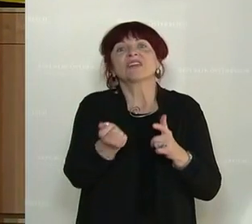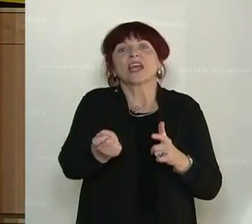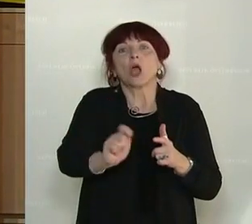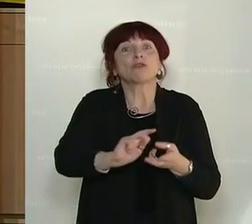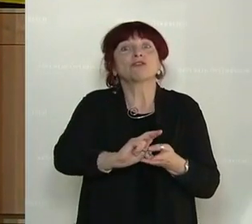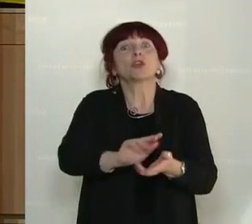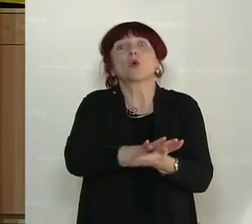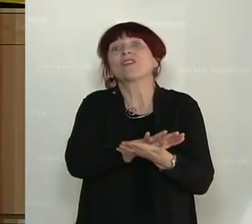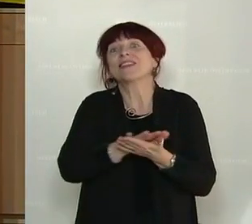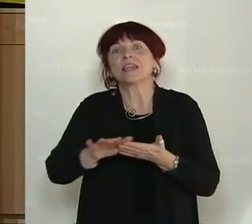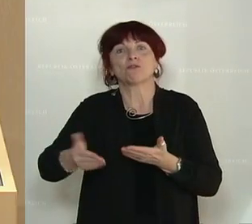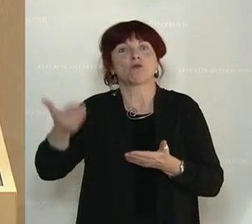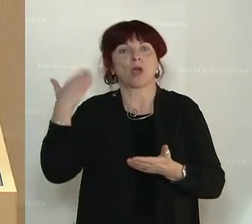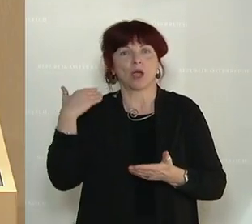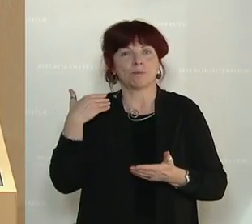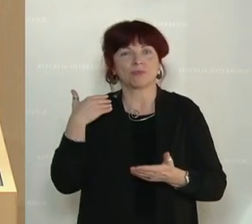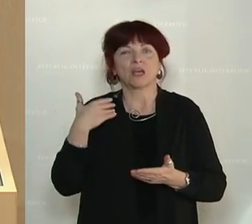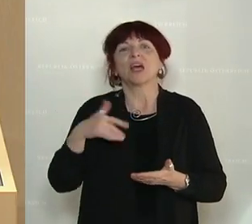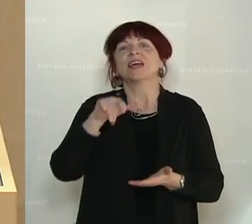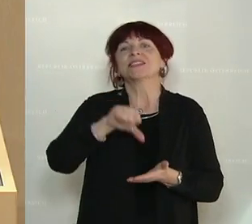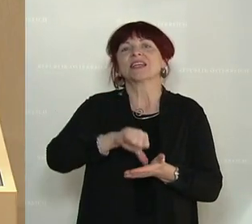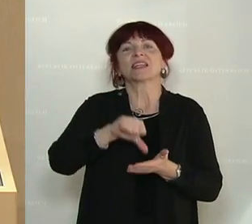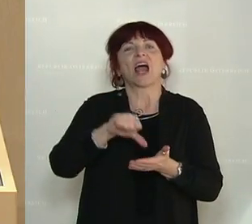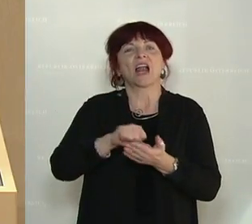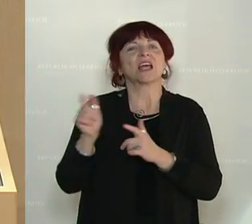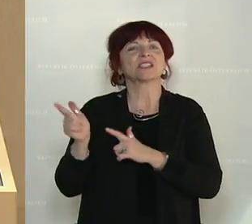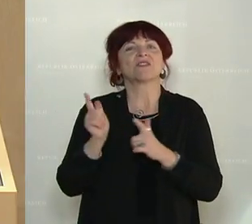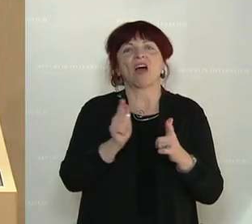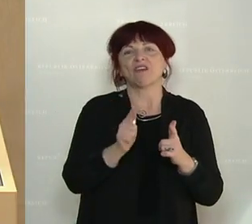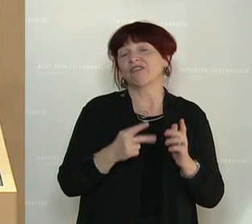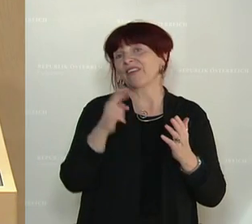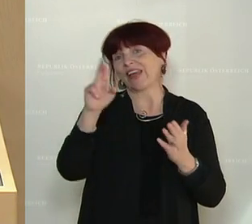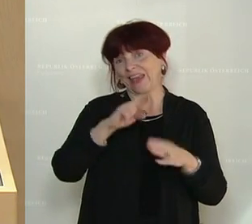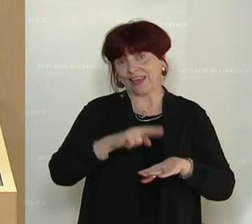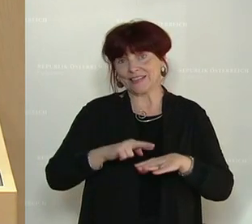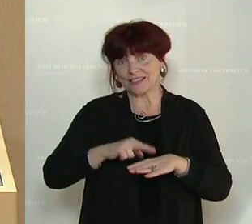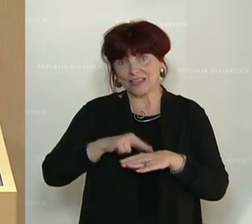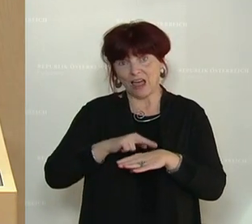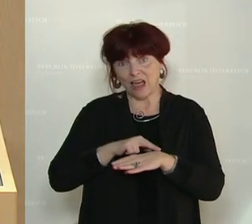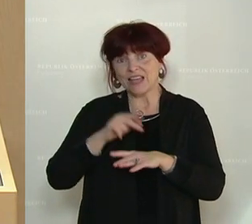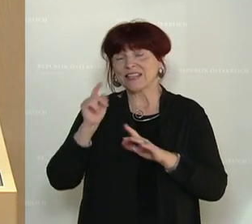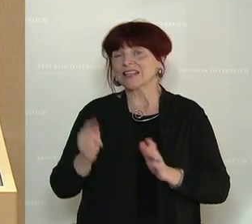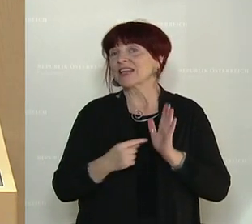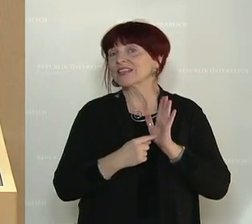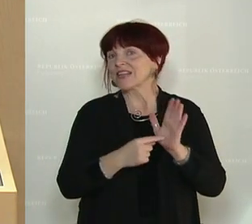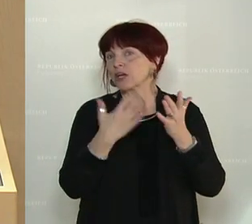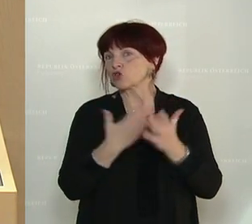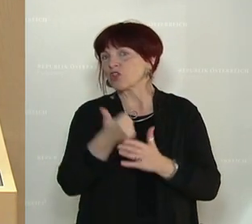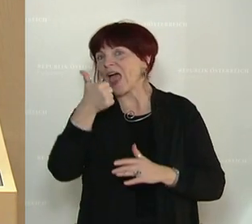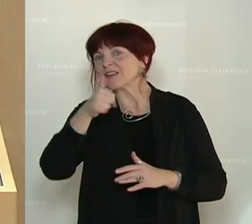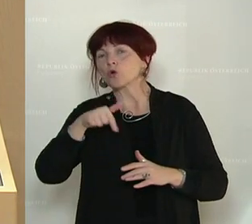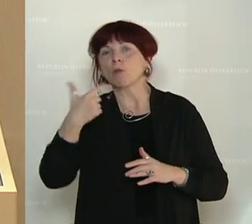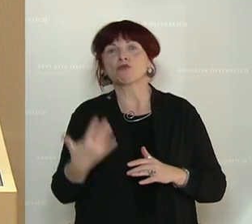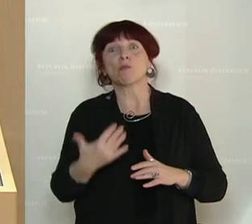Laut zentralem Waffenregister befinden sich rund 1,15 Millionen Waffen in privatem Besitz. Und das ist natürlich von